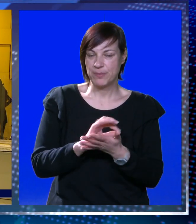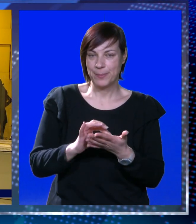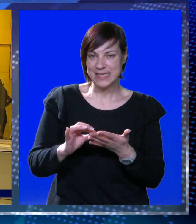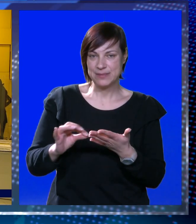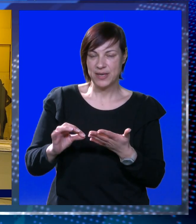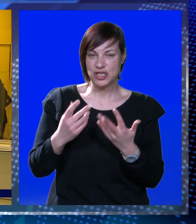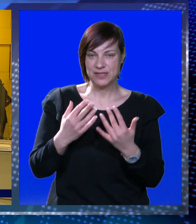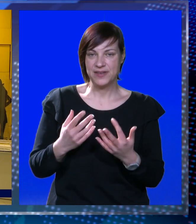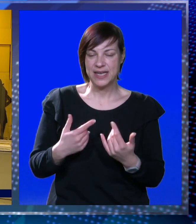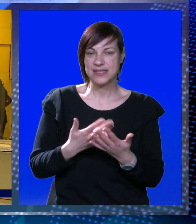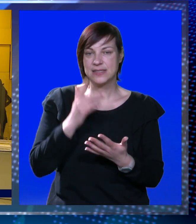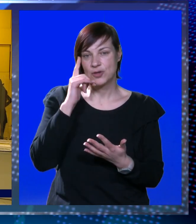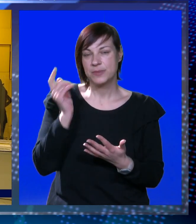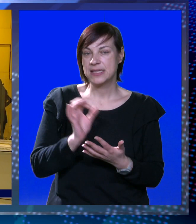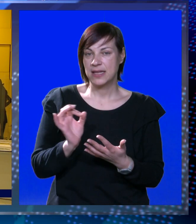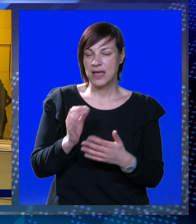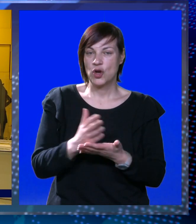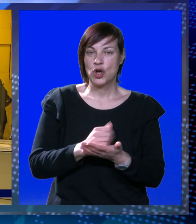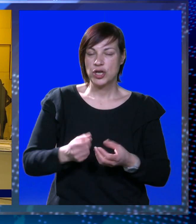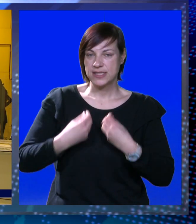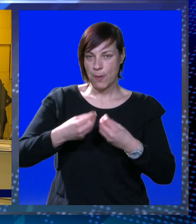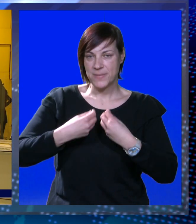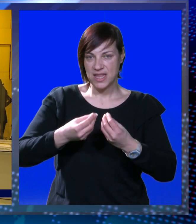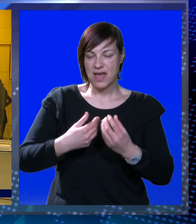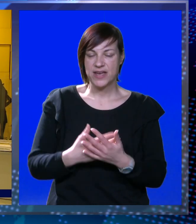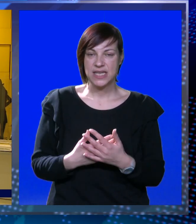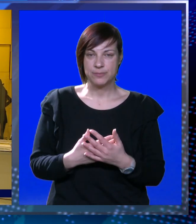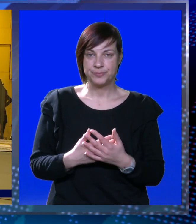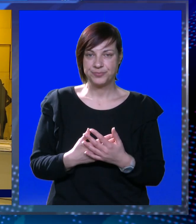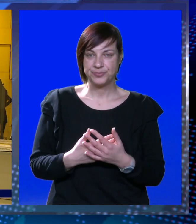financijskoj pismenosti i mislim da je to jedno jako korisno predavanje.